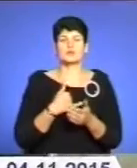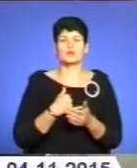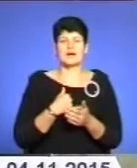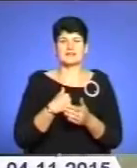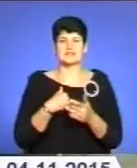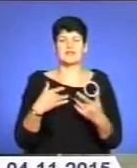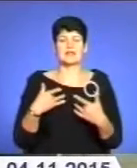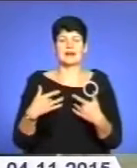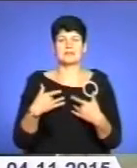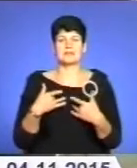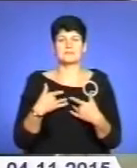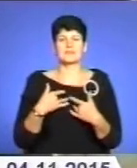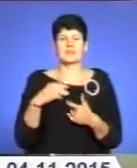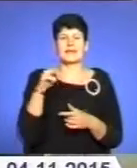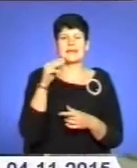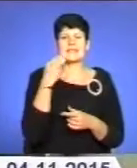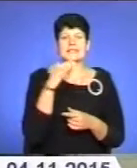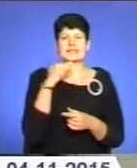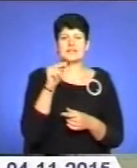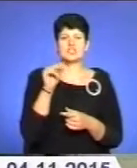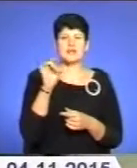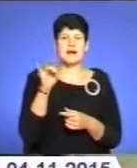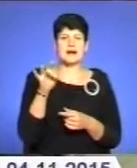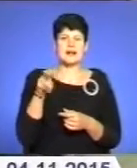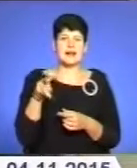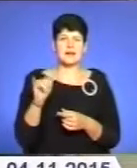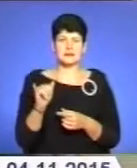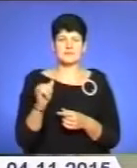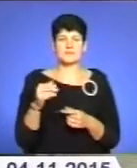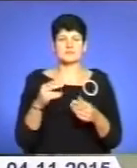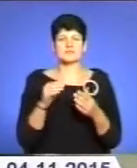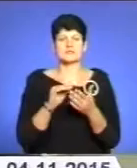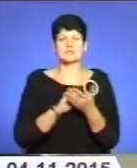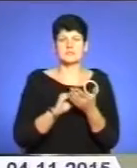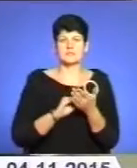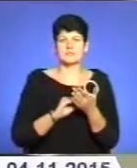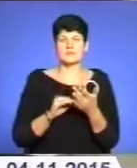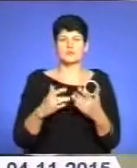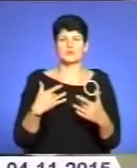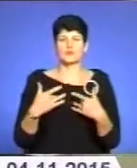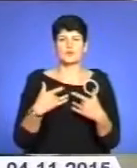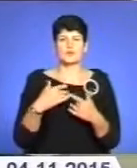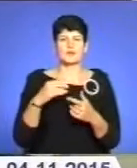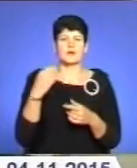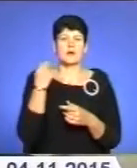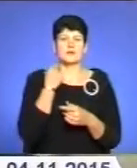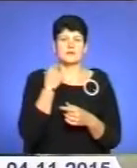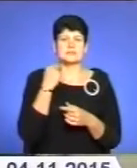на прем'єру вистави «Тітка Чарлі» за п'єсою англійського драматурга Томаса Брандона.